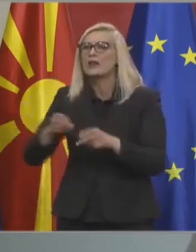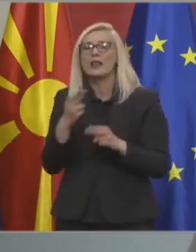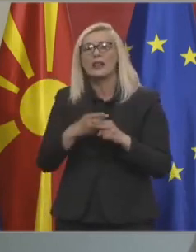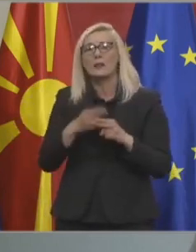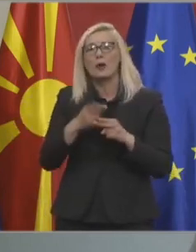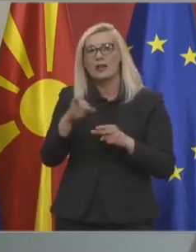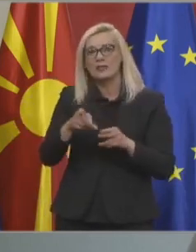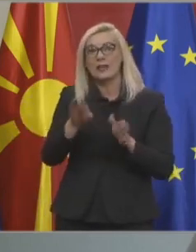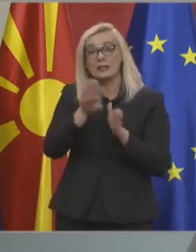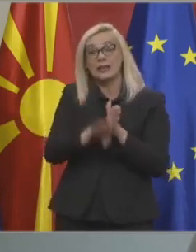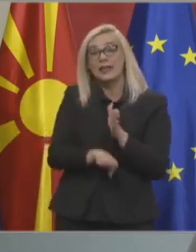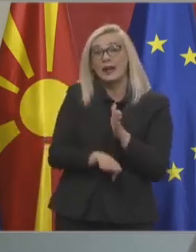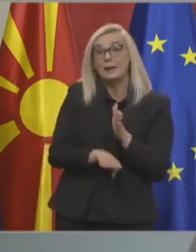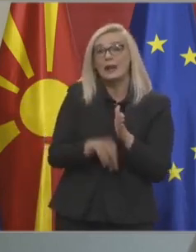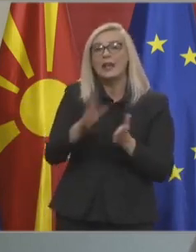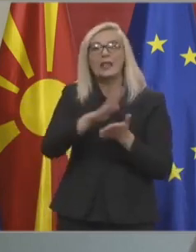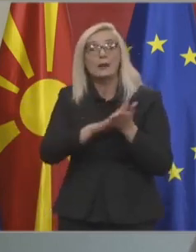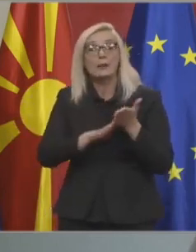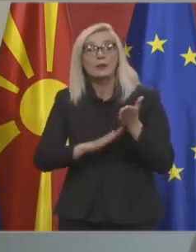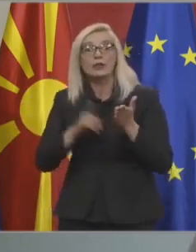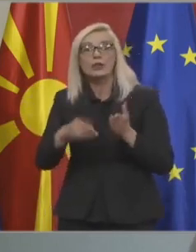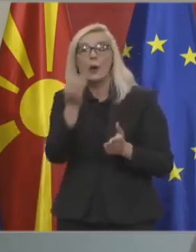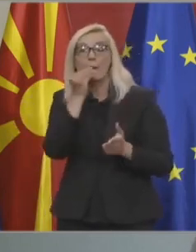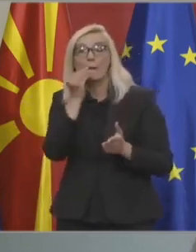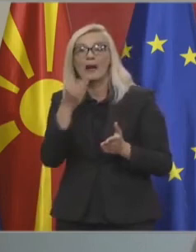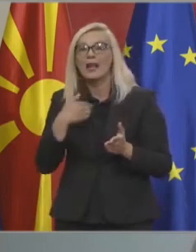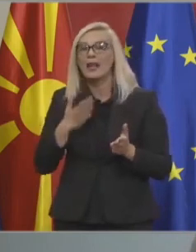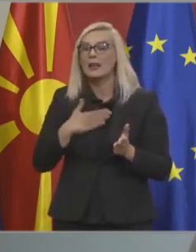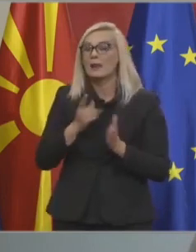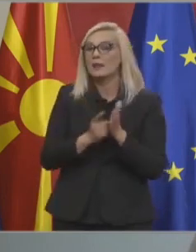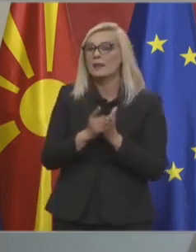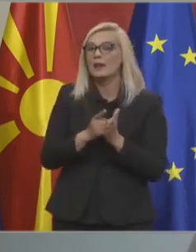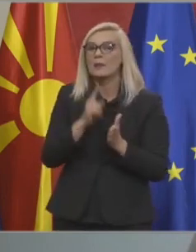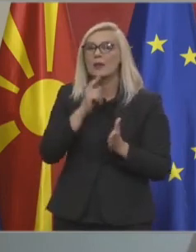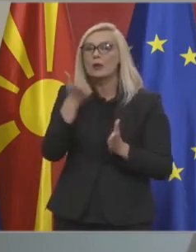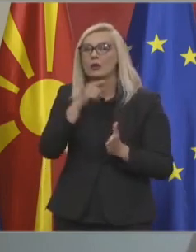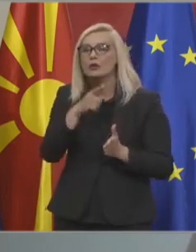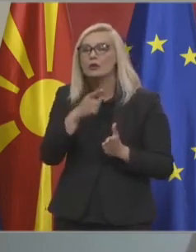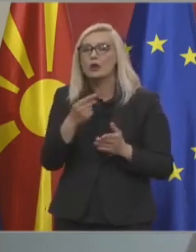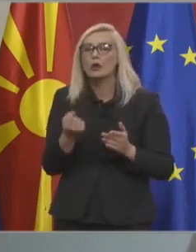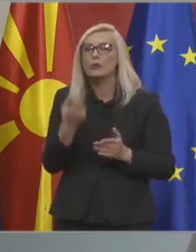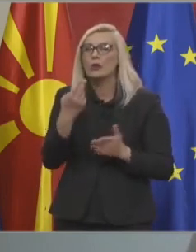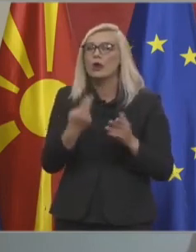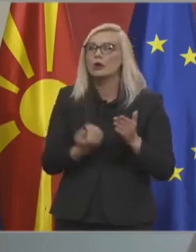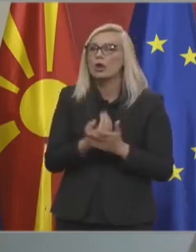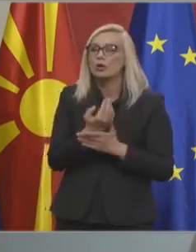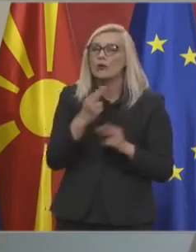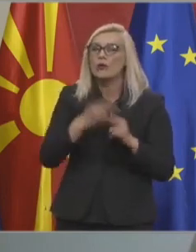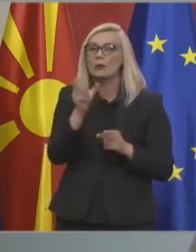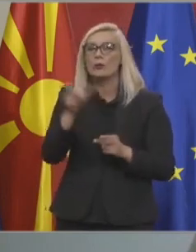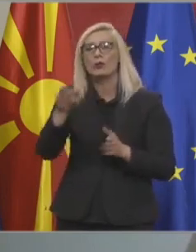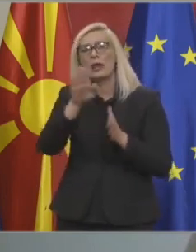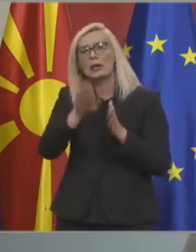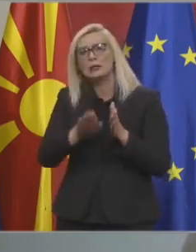се намали, и да некаде на почетокот, на мај, ние имаме период во кој што броја на ново диагностицирани пациенти ќе се